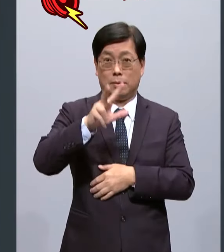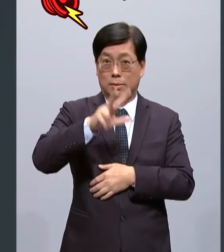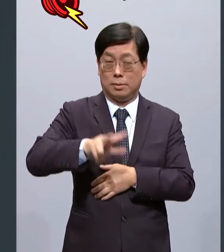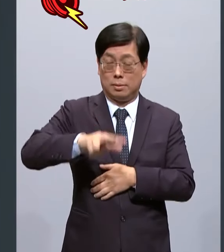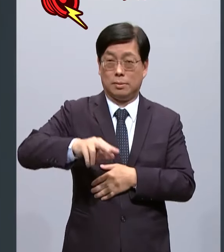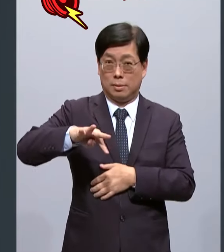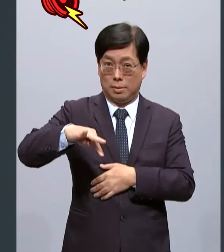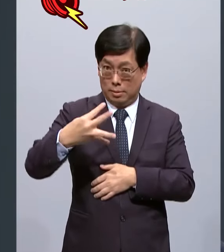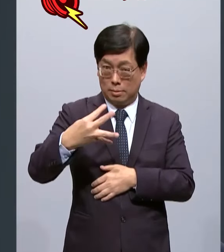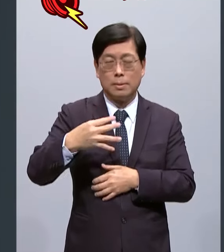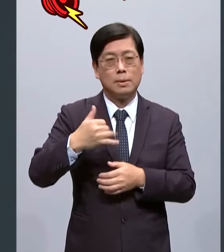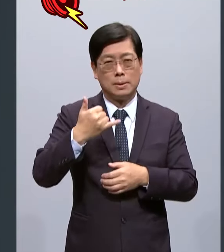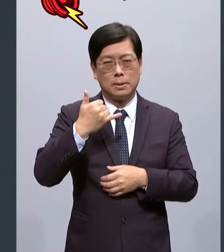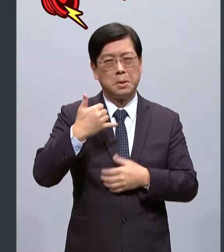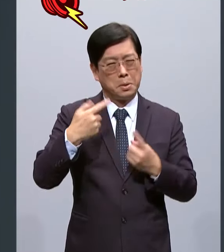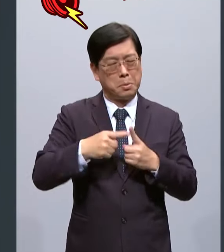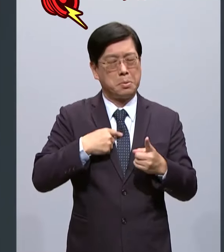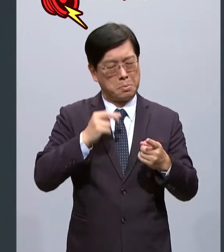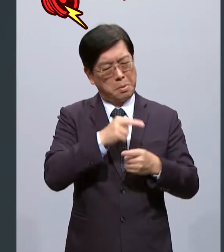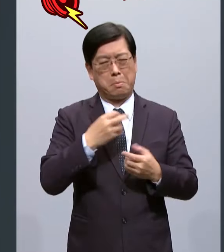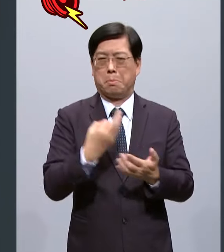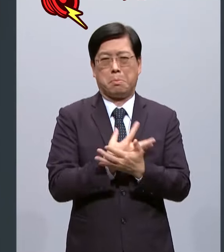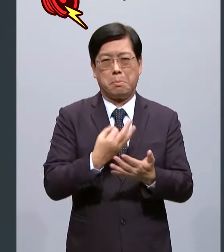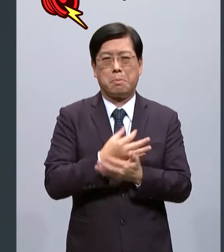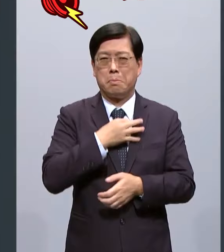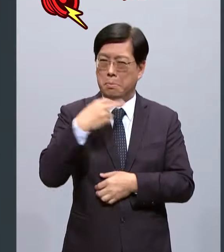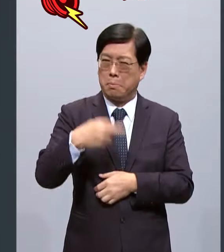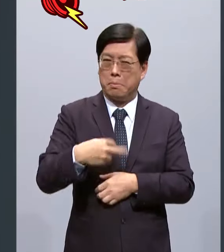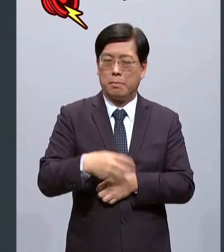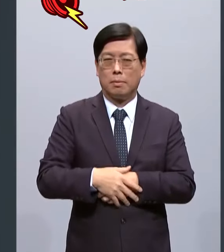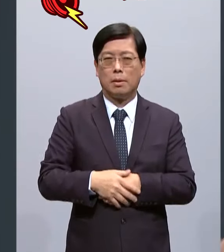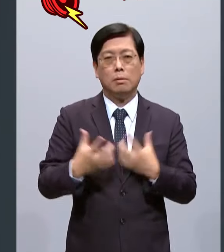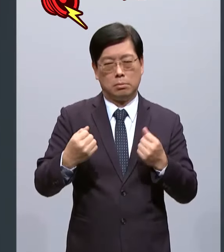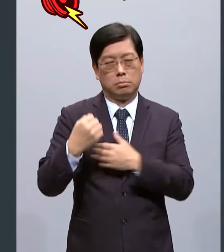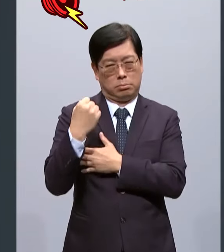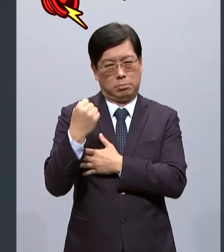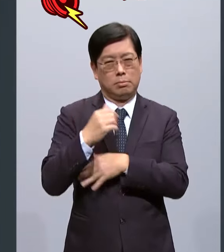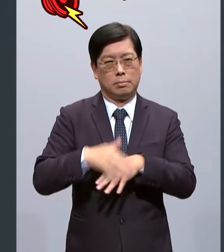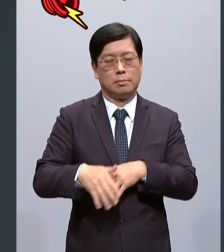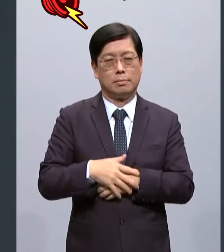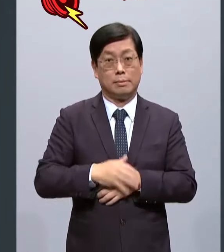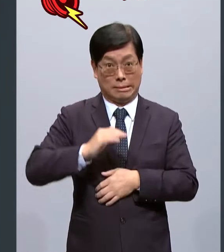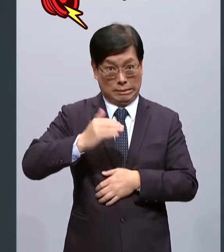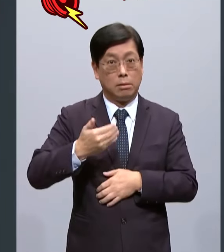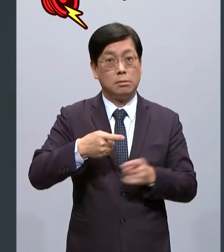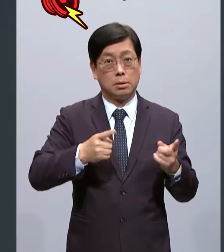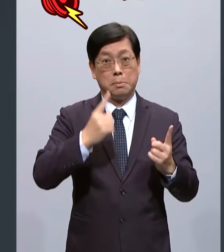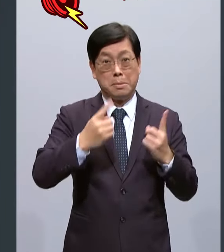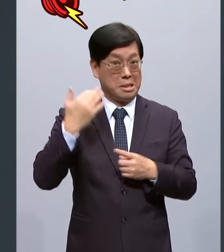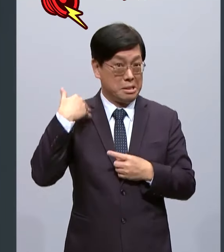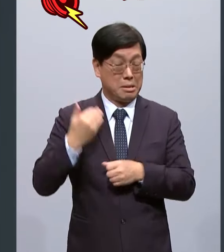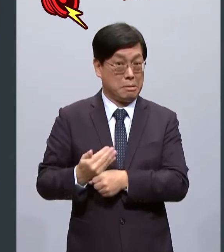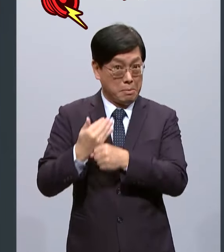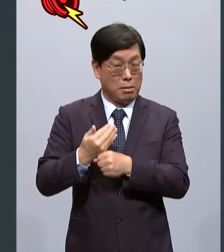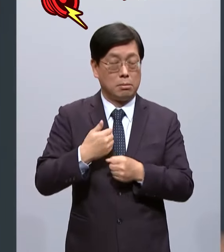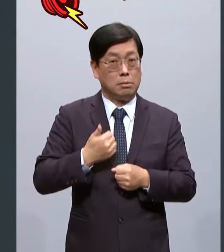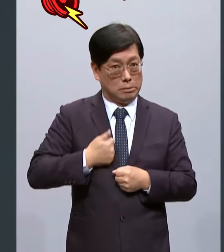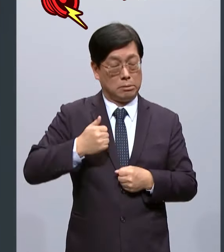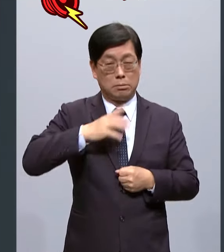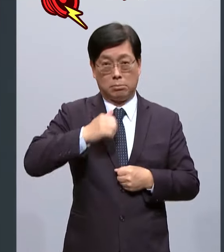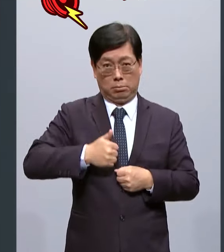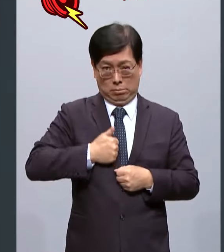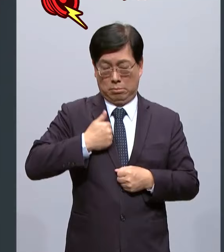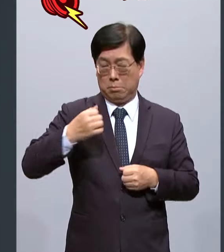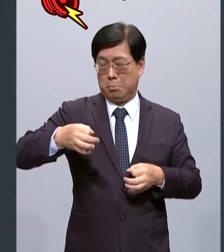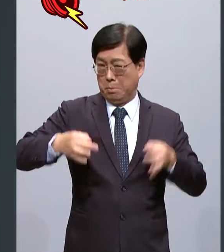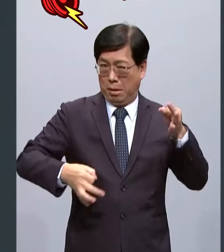四百块也许还有人不满不够我们要继续加油但他比马英九前总统做